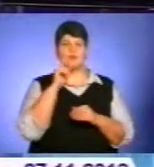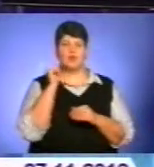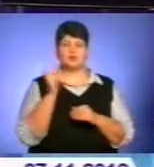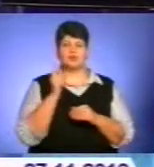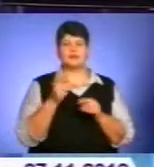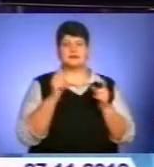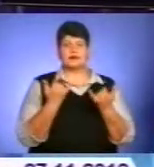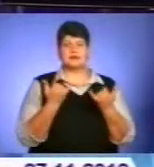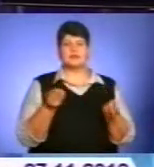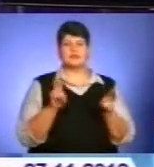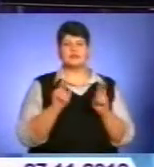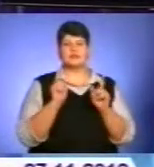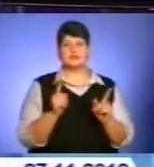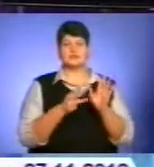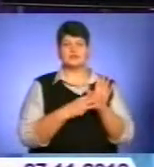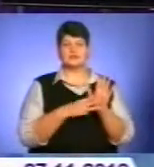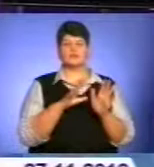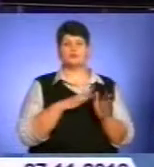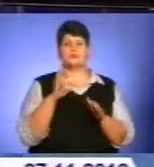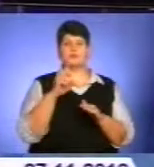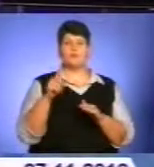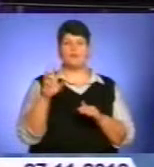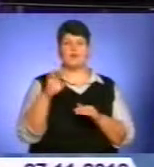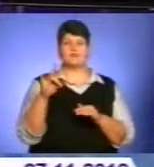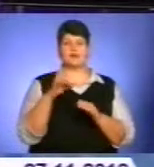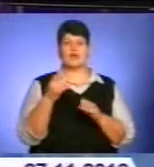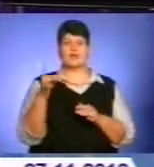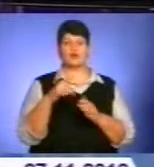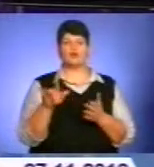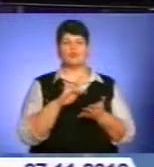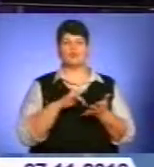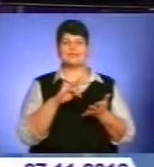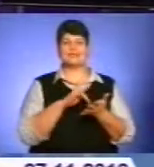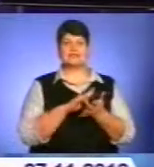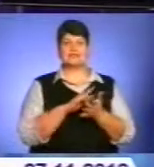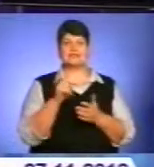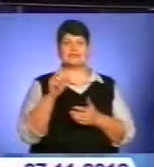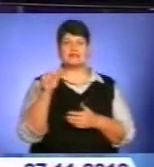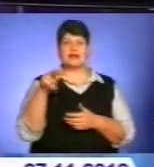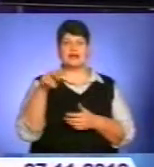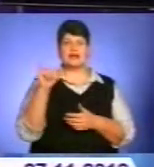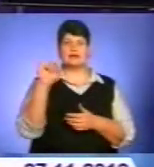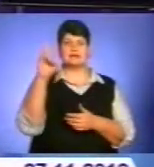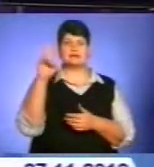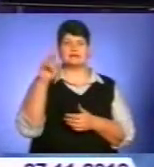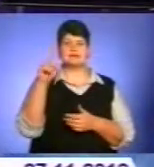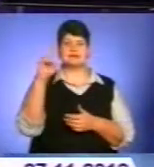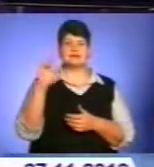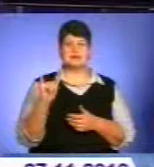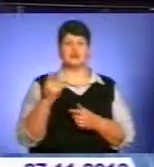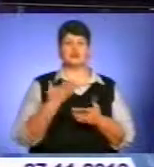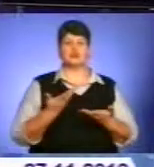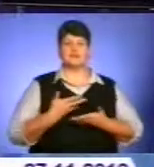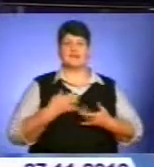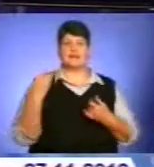знімальна група побувала у Зборівському районному центрі еколого-натуралістичної творчості, що у Залістях. Про живі інтереси сучасних